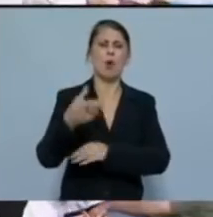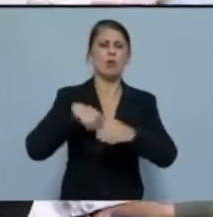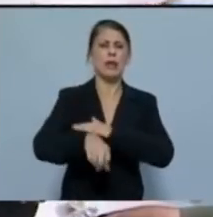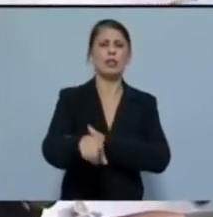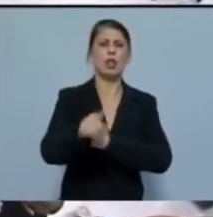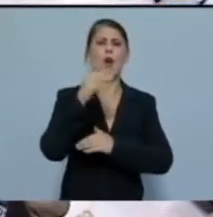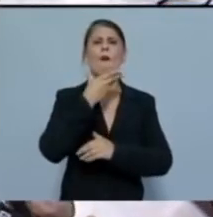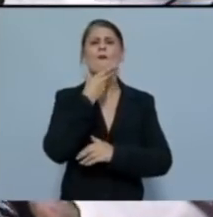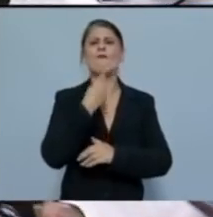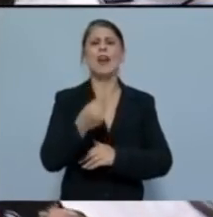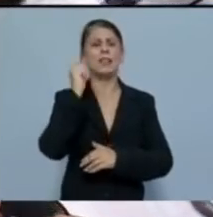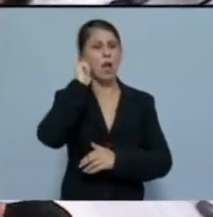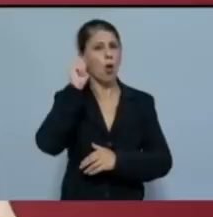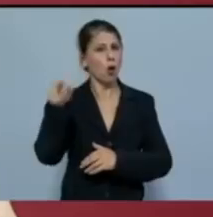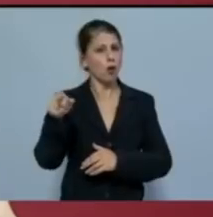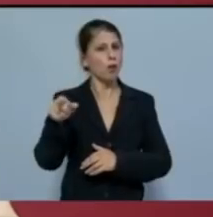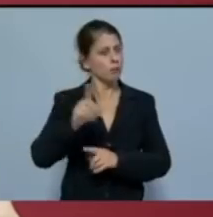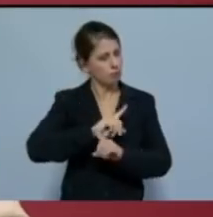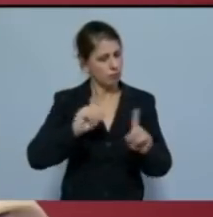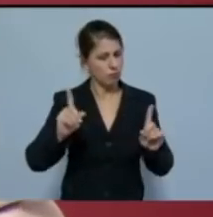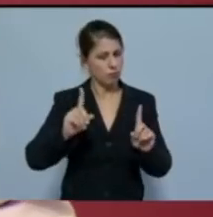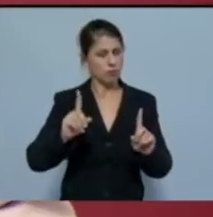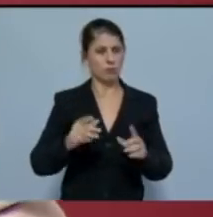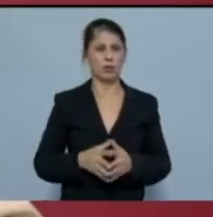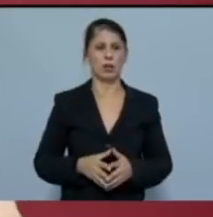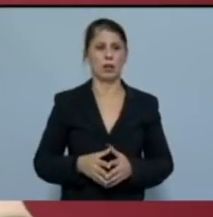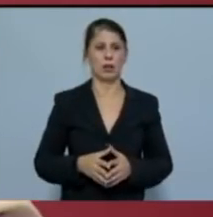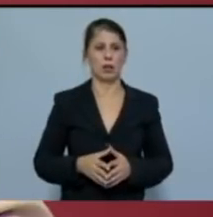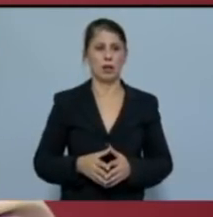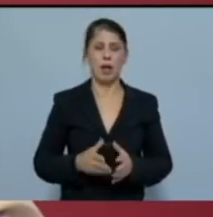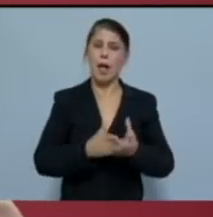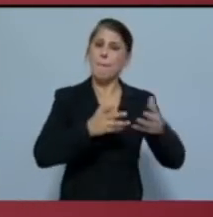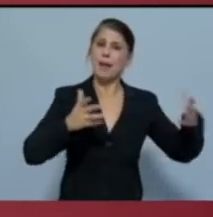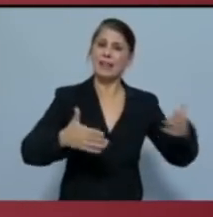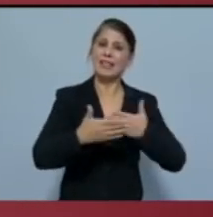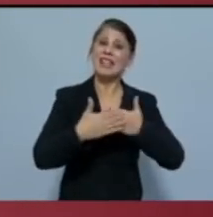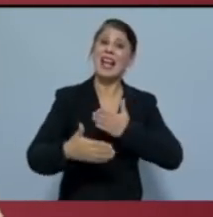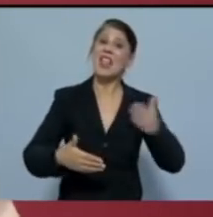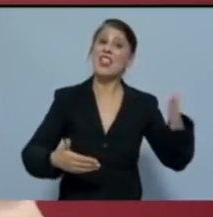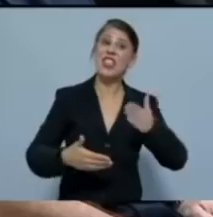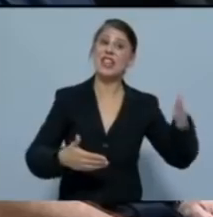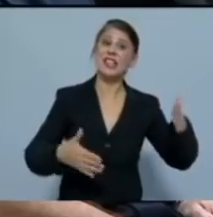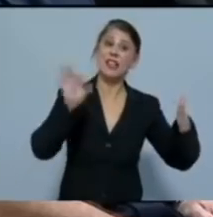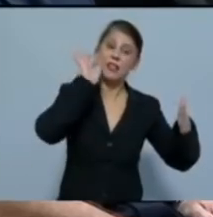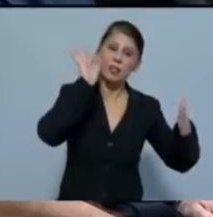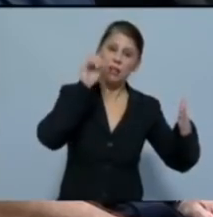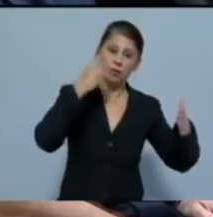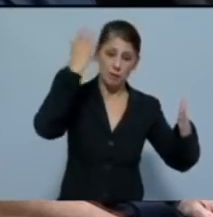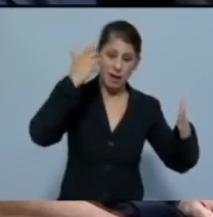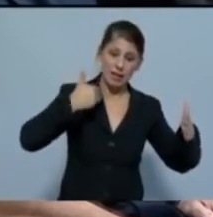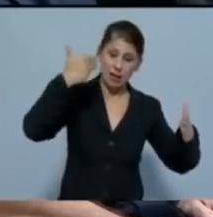στις απαραίτητες επεκτάσεις, όπως αυτή προς τα δυτικά, για την οποία υποτίθεται οι μελέτες θα